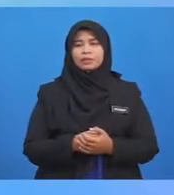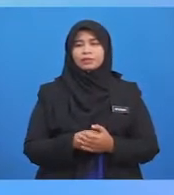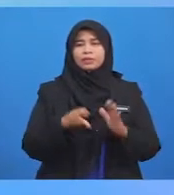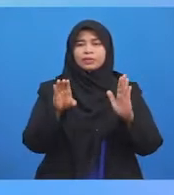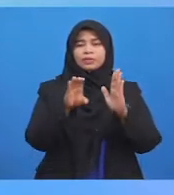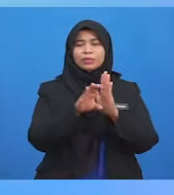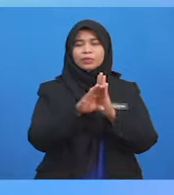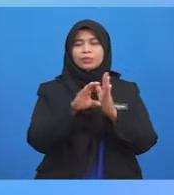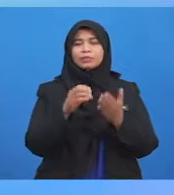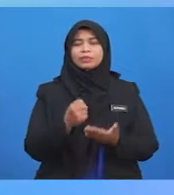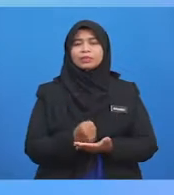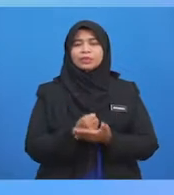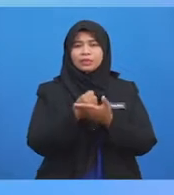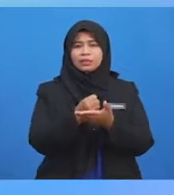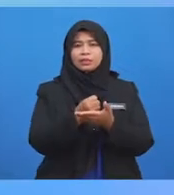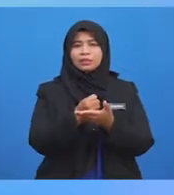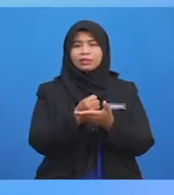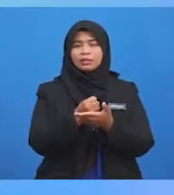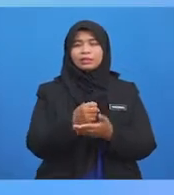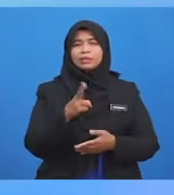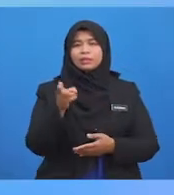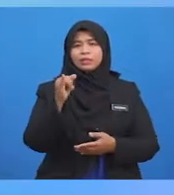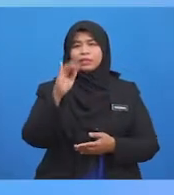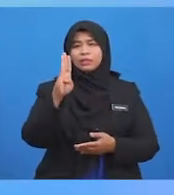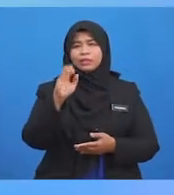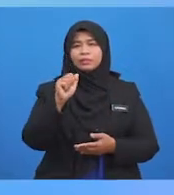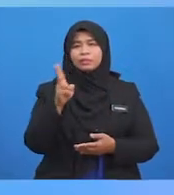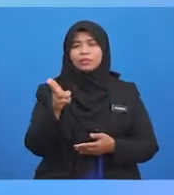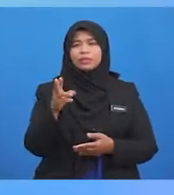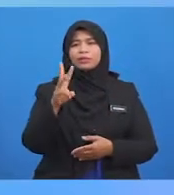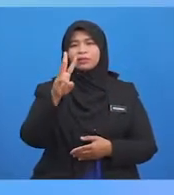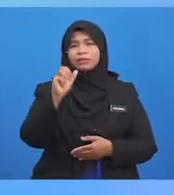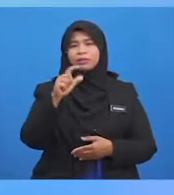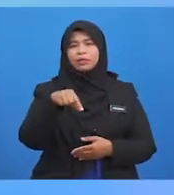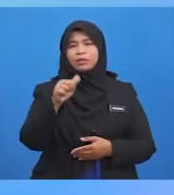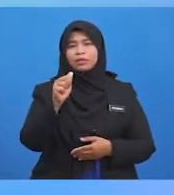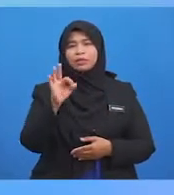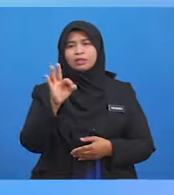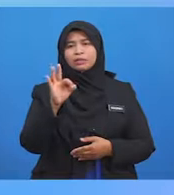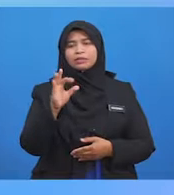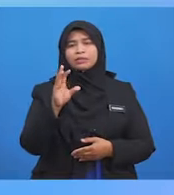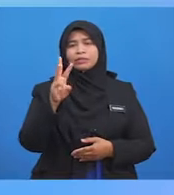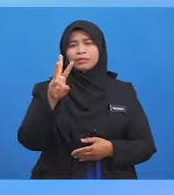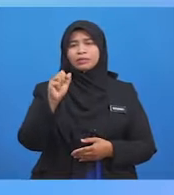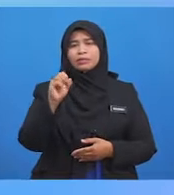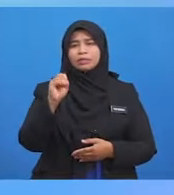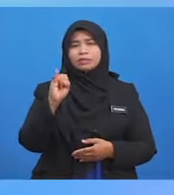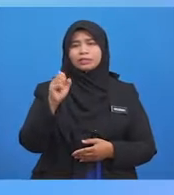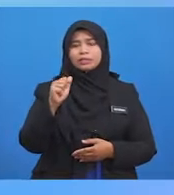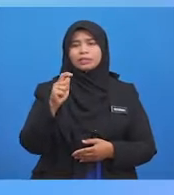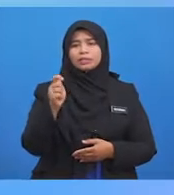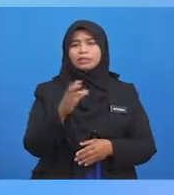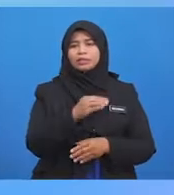Contohnya Kita ada Sedekah Kita ada Hibah Kita ada Wakaf Wasiat Dan